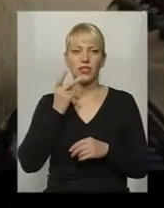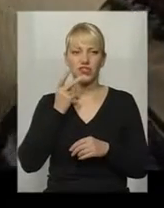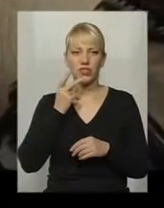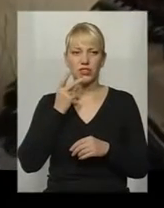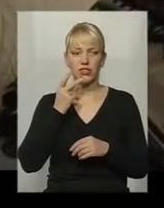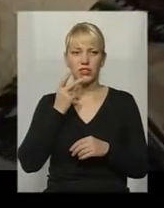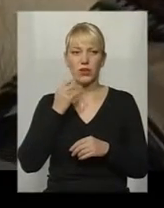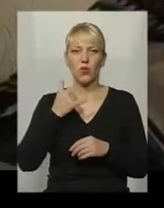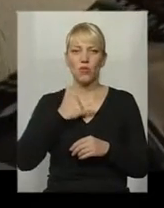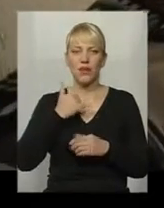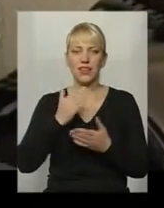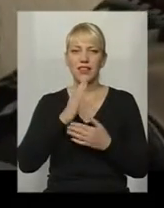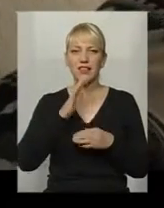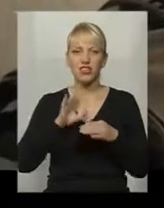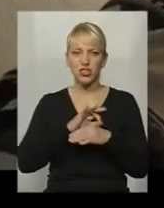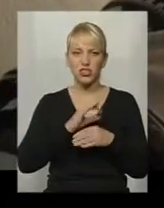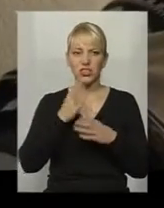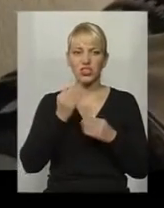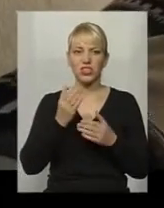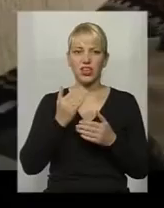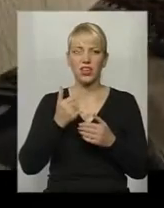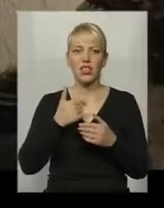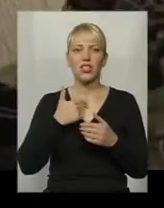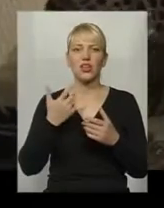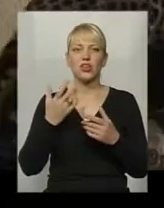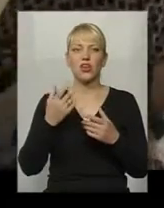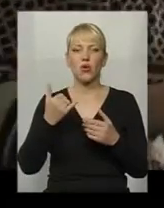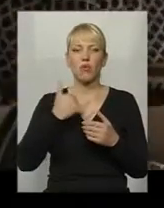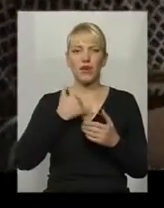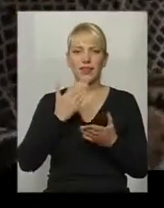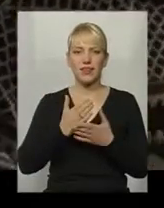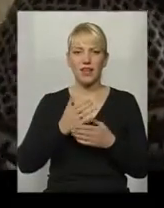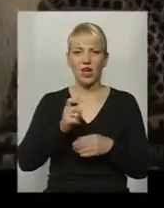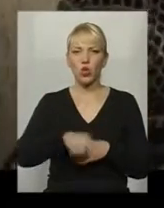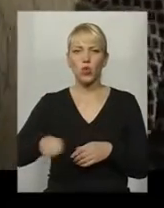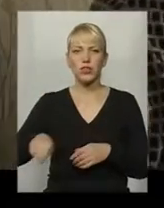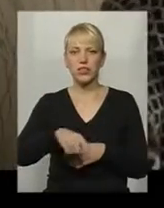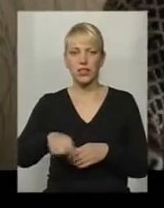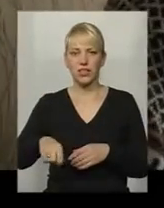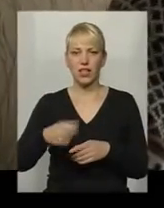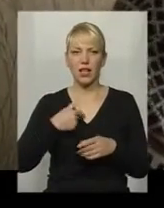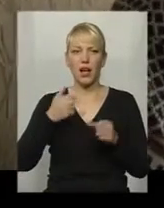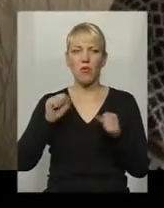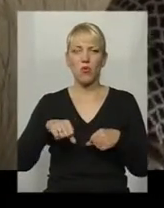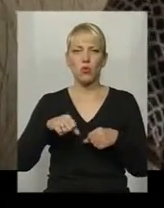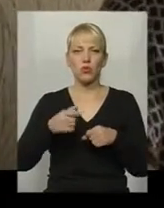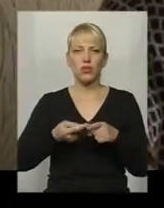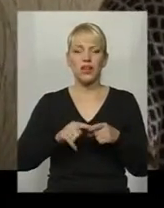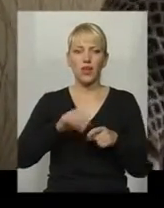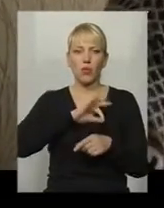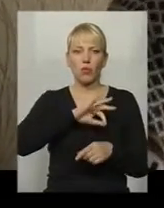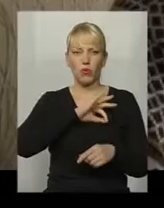В мене є жінка, і ще є тростинка, я можу їю пользуватися